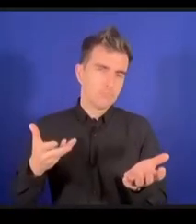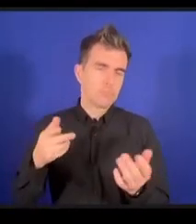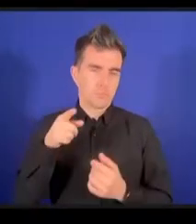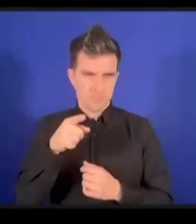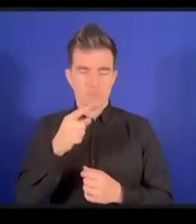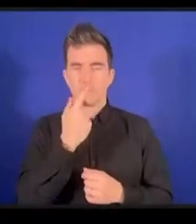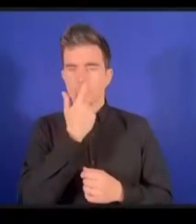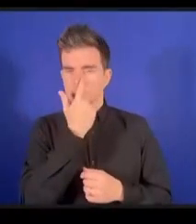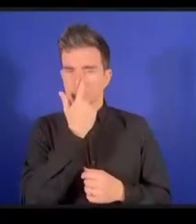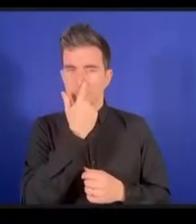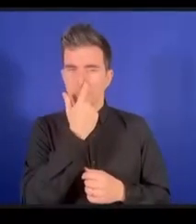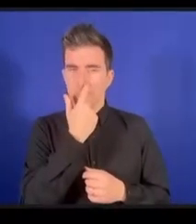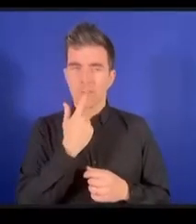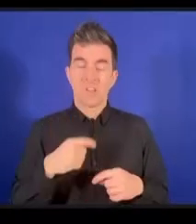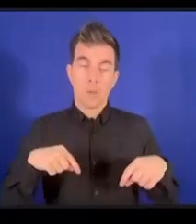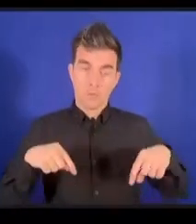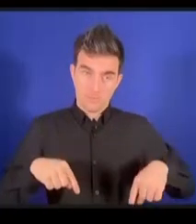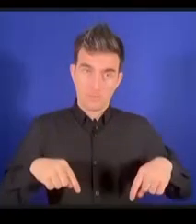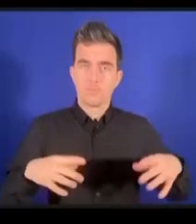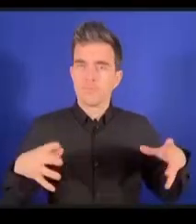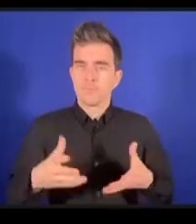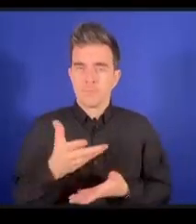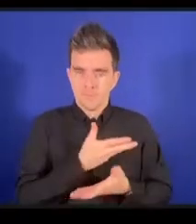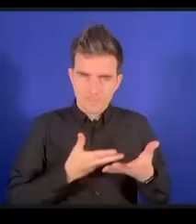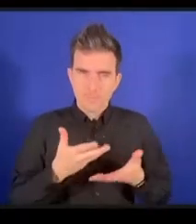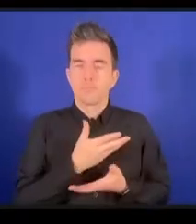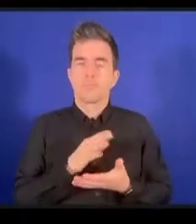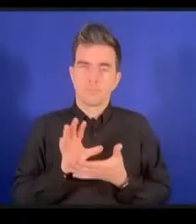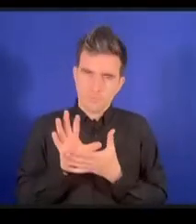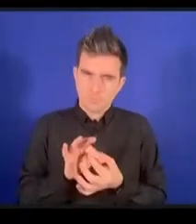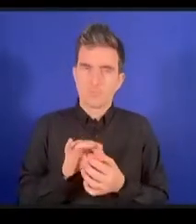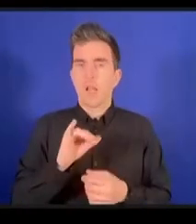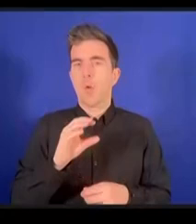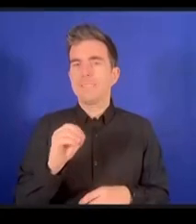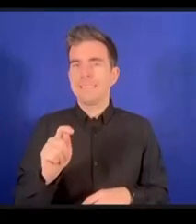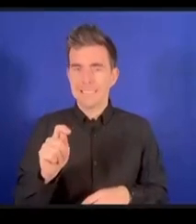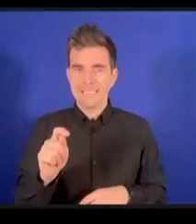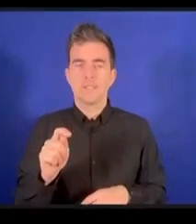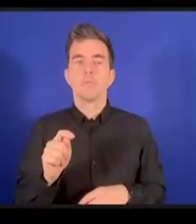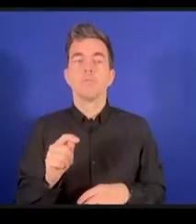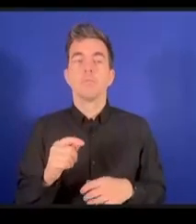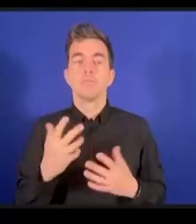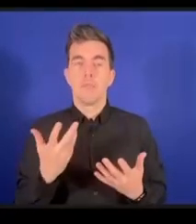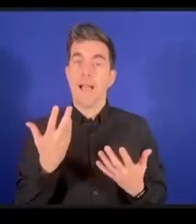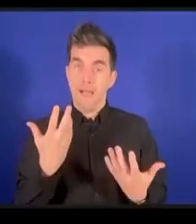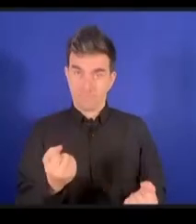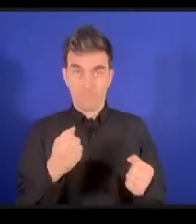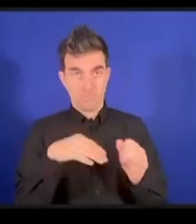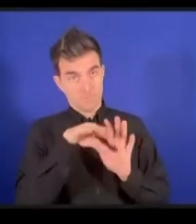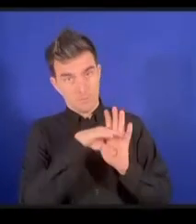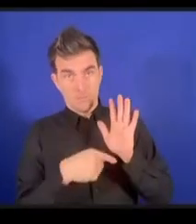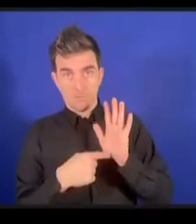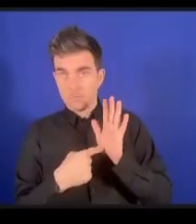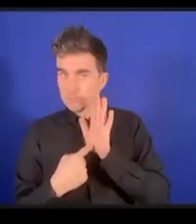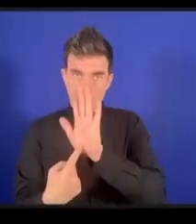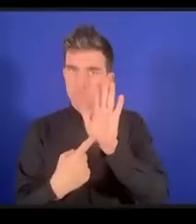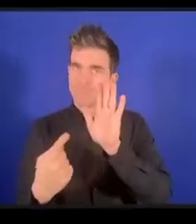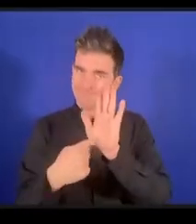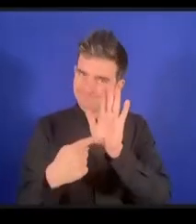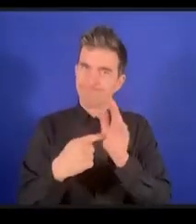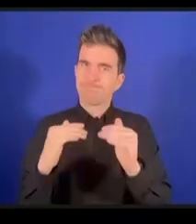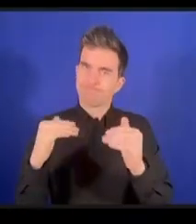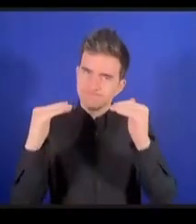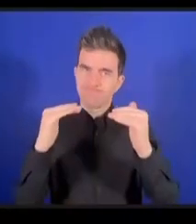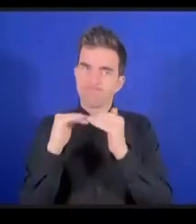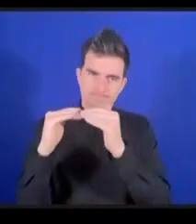sur l'internet des objets le fait de disposer d'objets qui peuvent après servir à bon nombre de